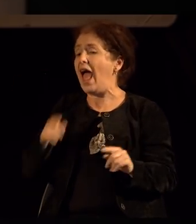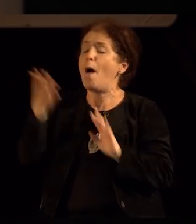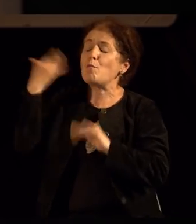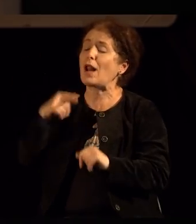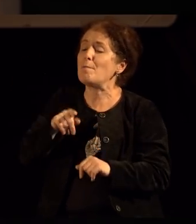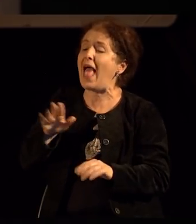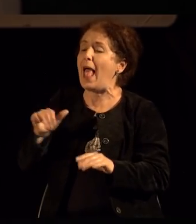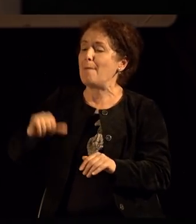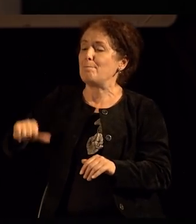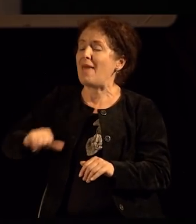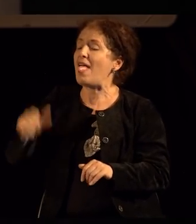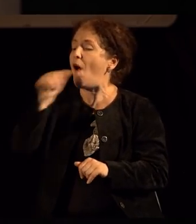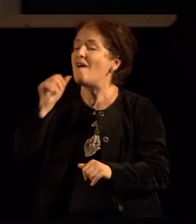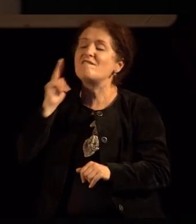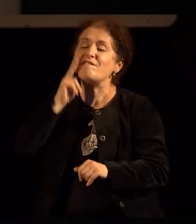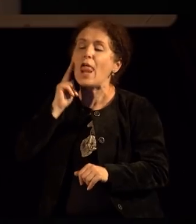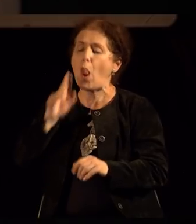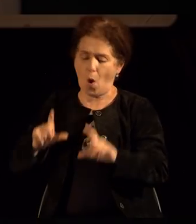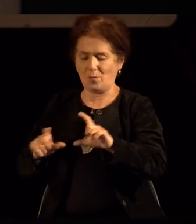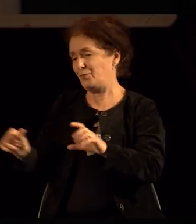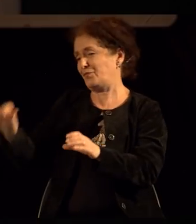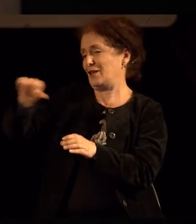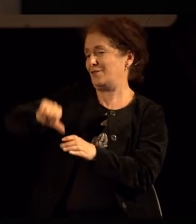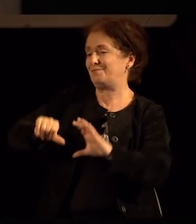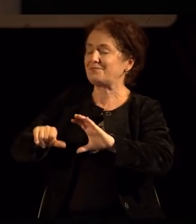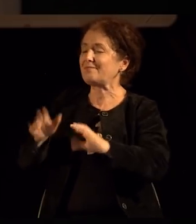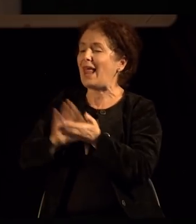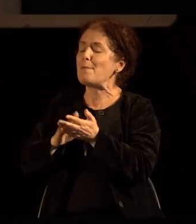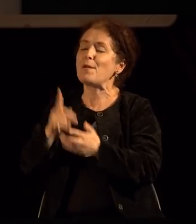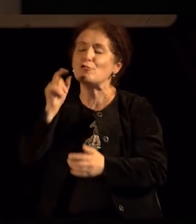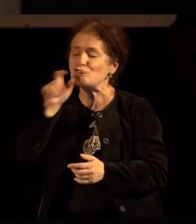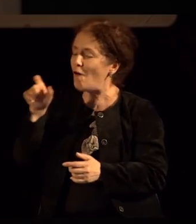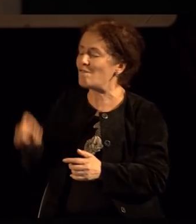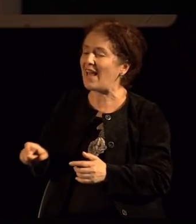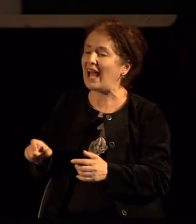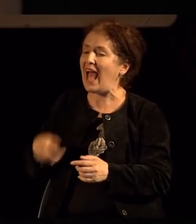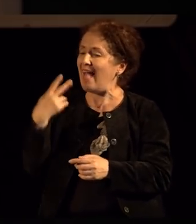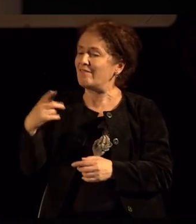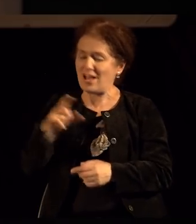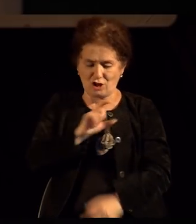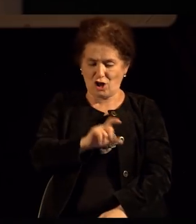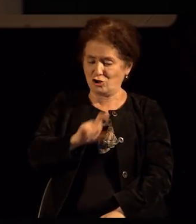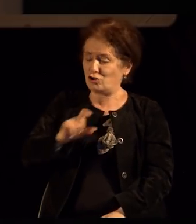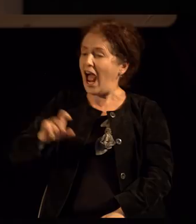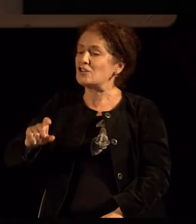кои се? Дегустатори на вино. Па, дали дегустаторот зима 20 чаши пие?